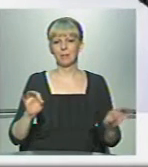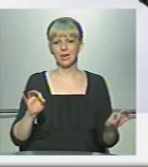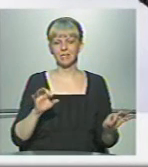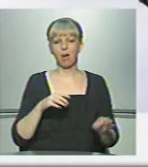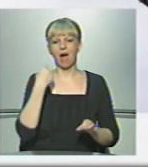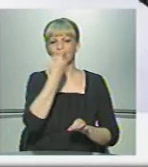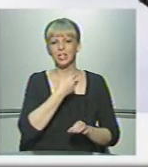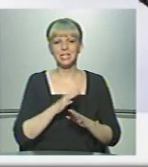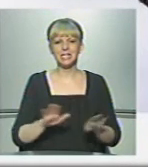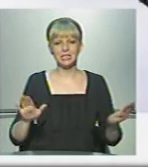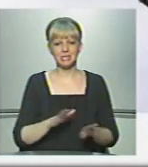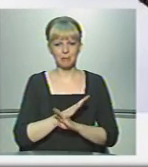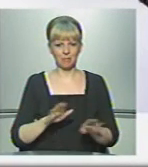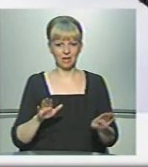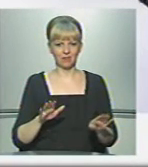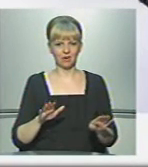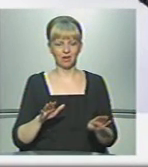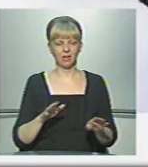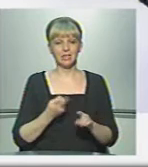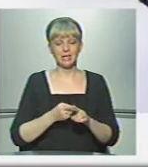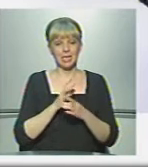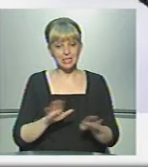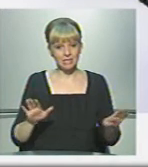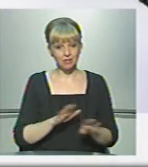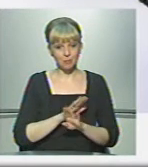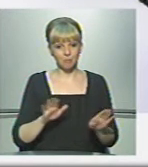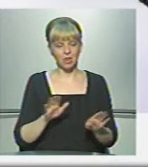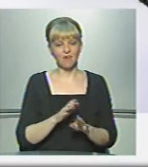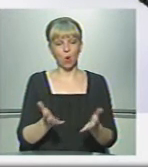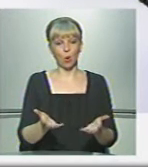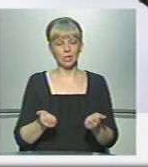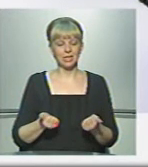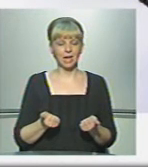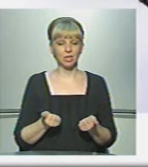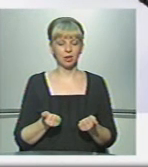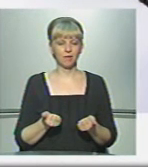автентичний спів. У нас автентичний спів одержав